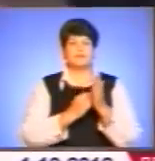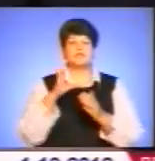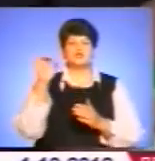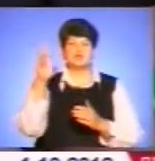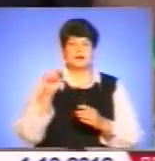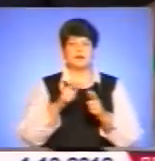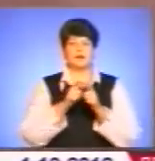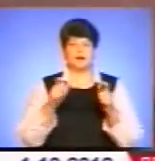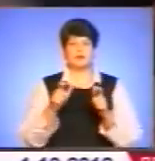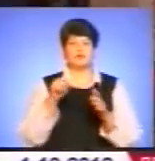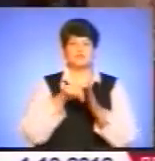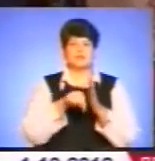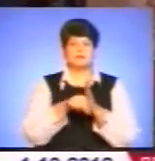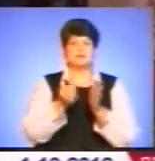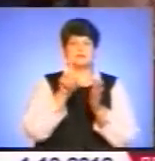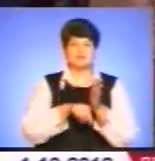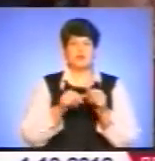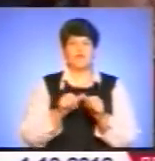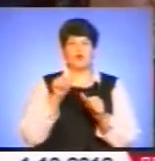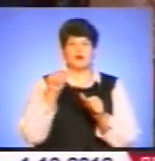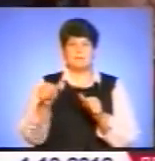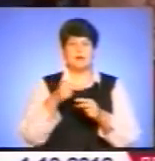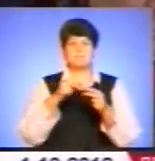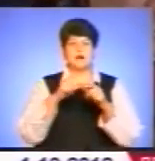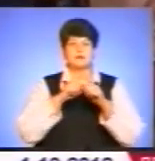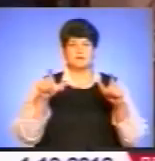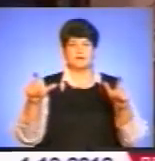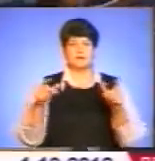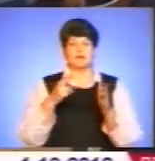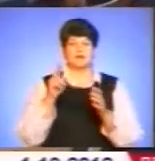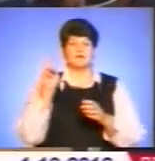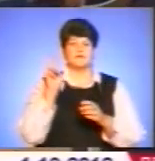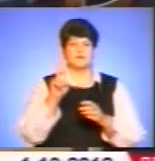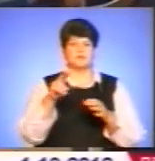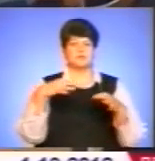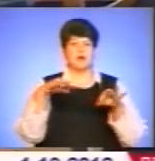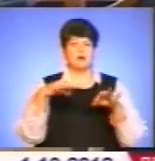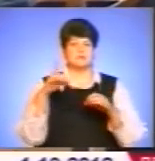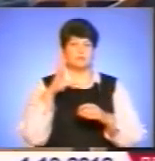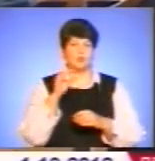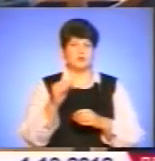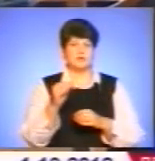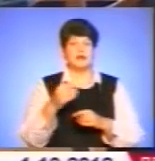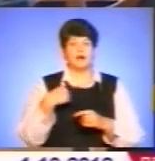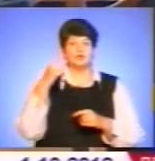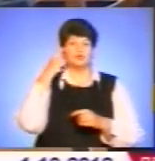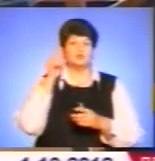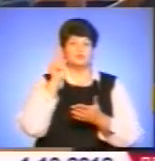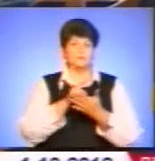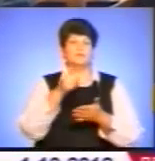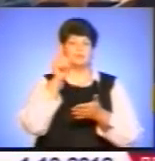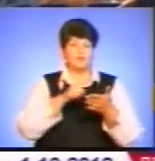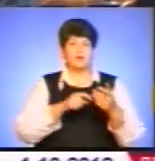картка також означатиме знижки в окремих магазинах і громадському транспорті. Я сподіваюся, що повинна щось допомогти. Раз люди